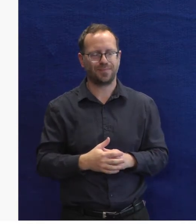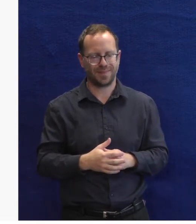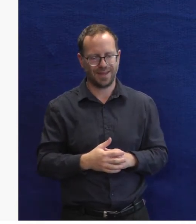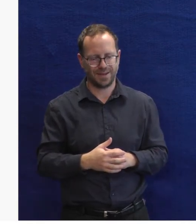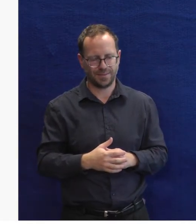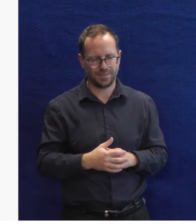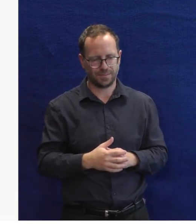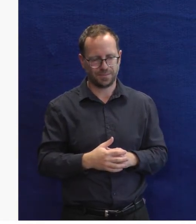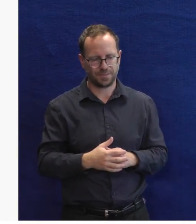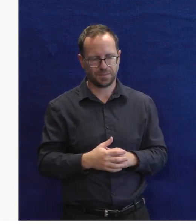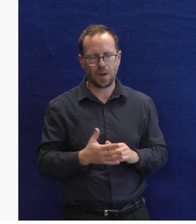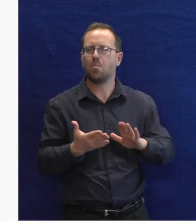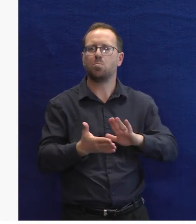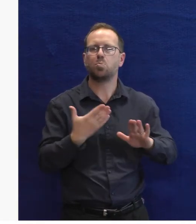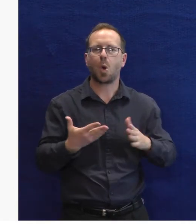Proč jsme zde?